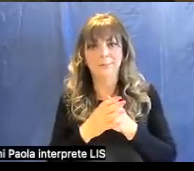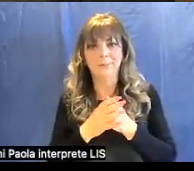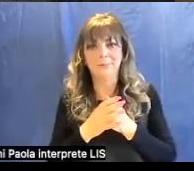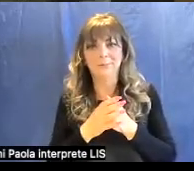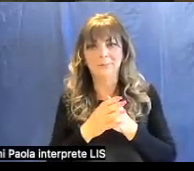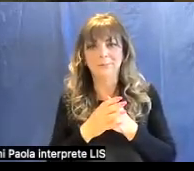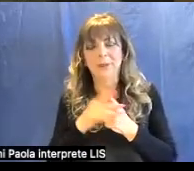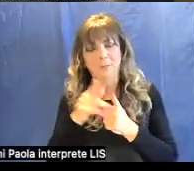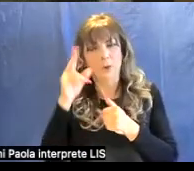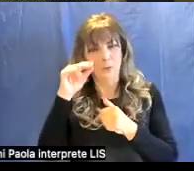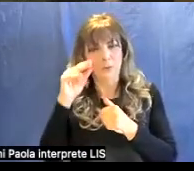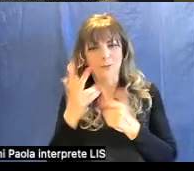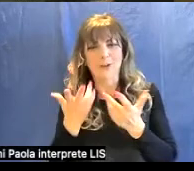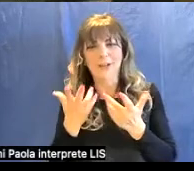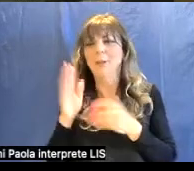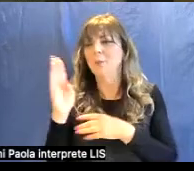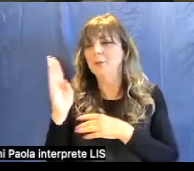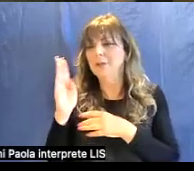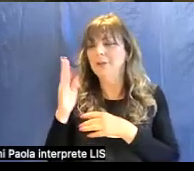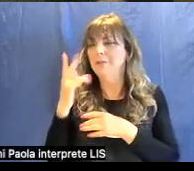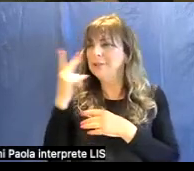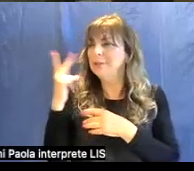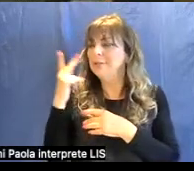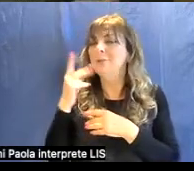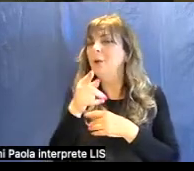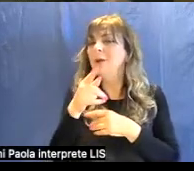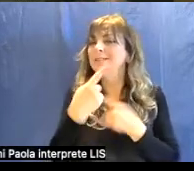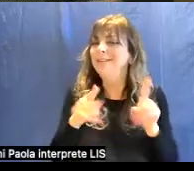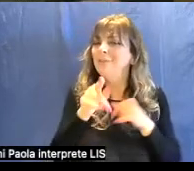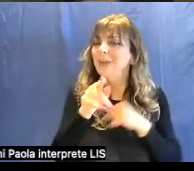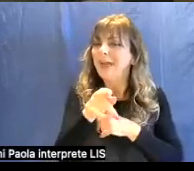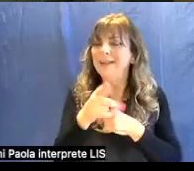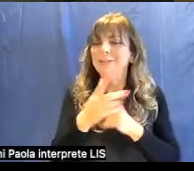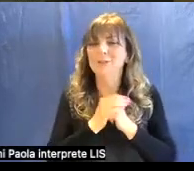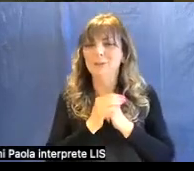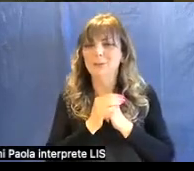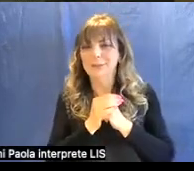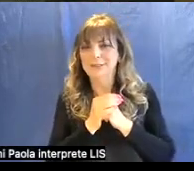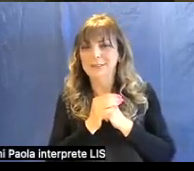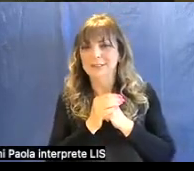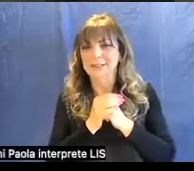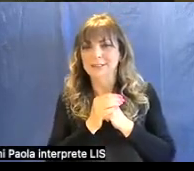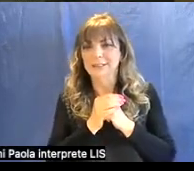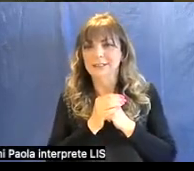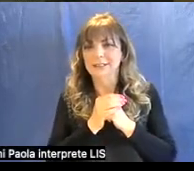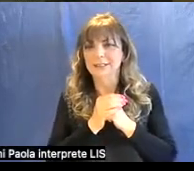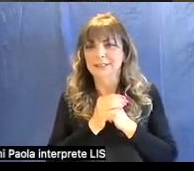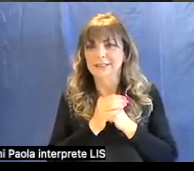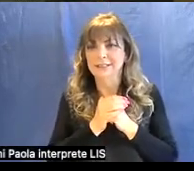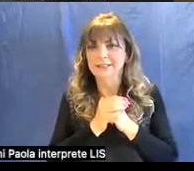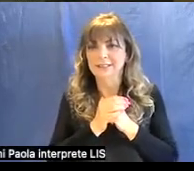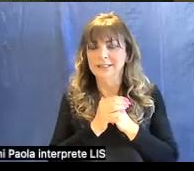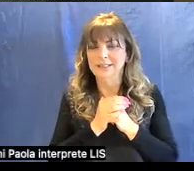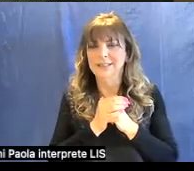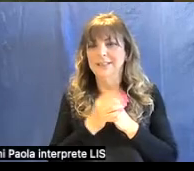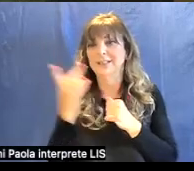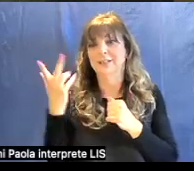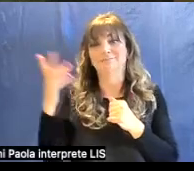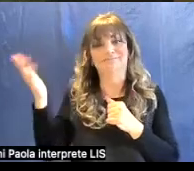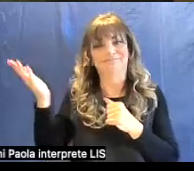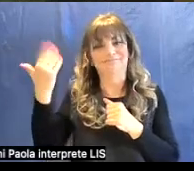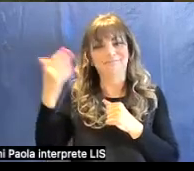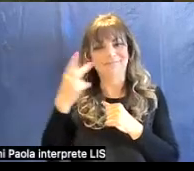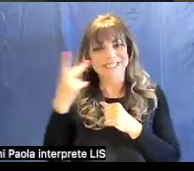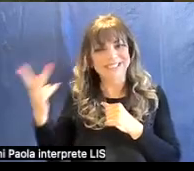voi conoscete non è il pittore delle allegorie mitologiche ovviamente